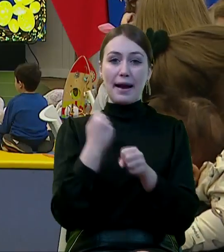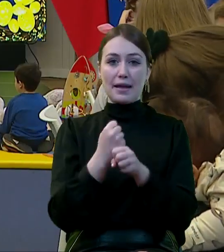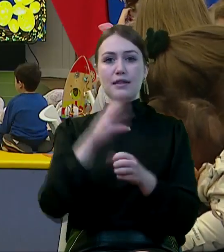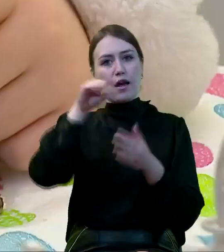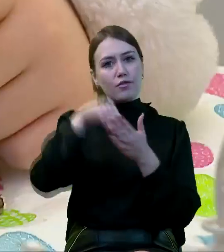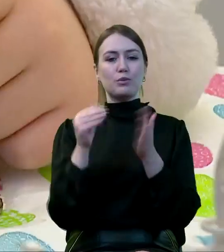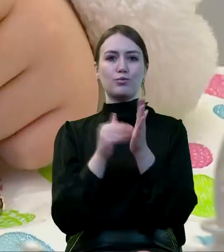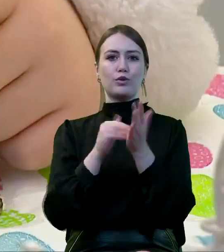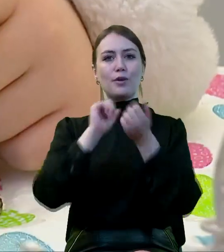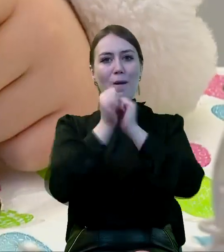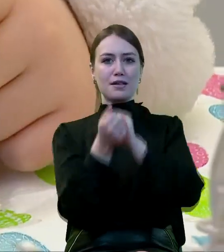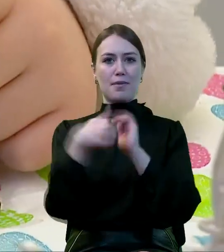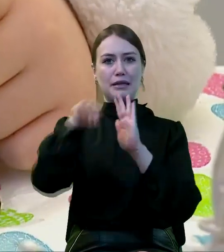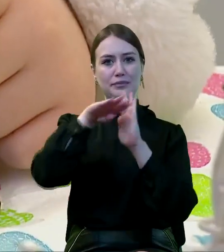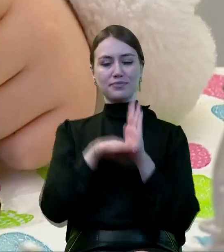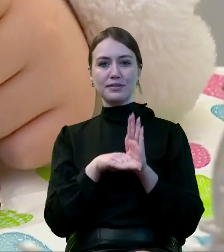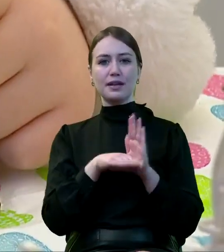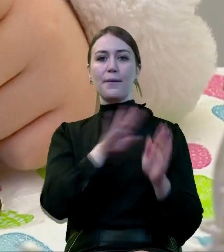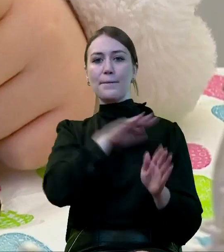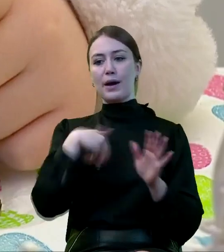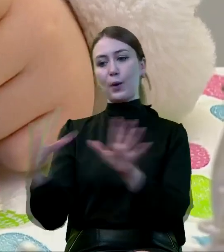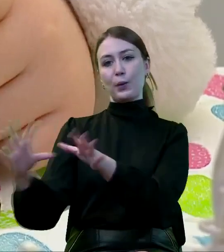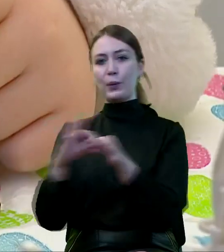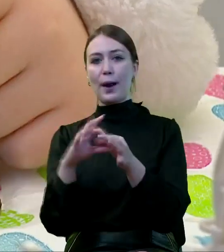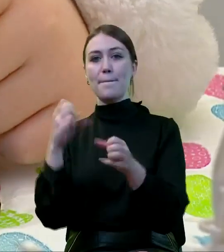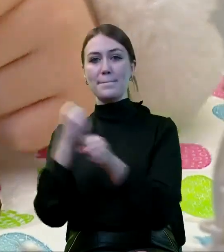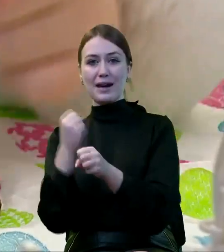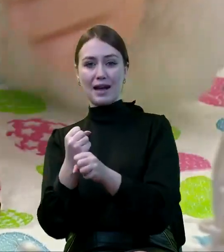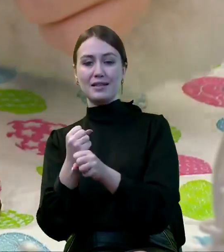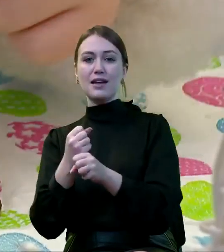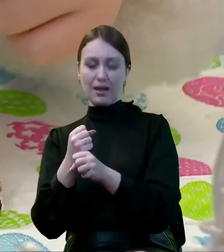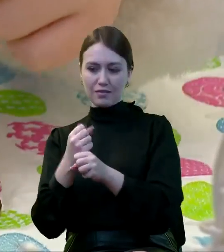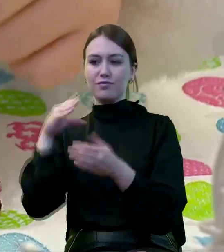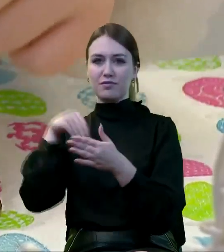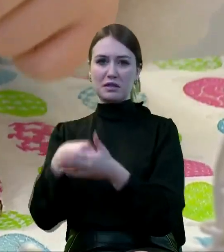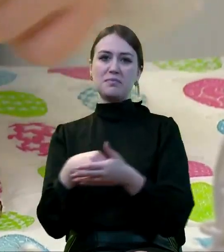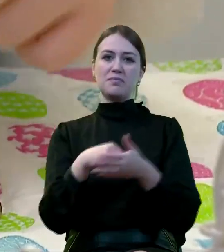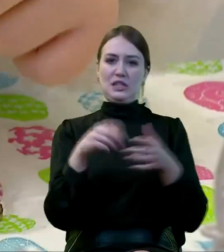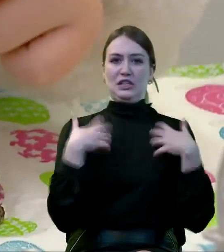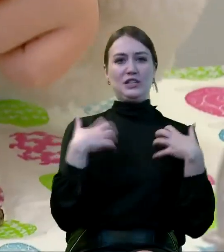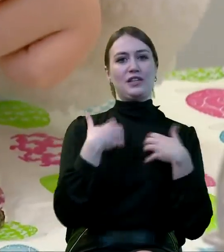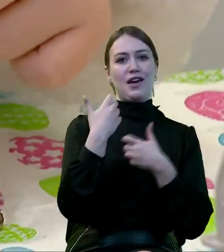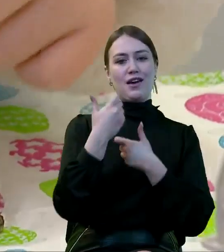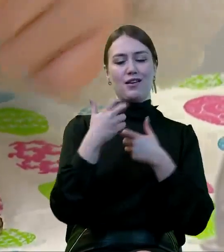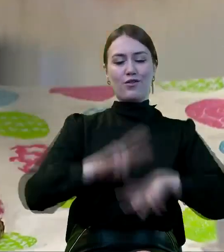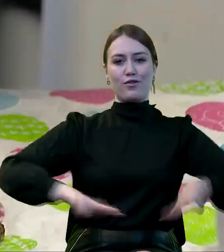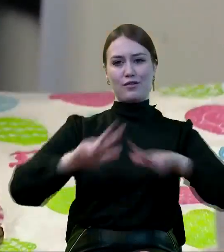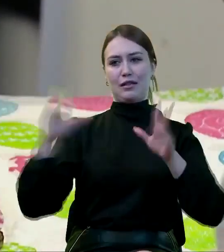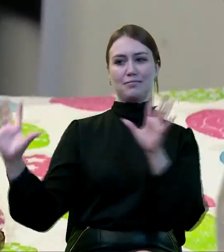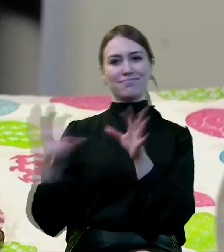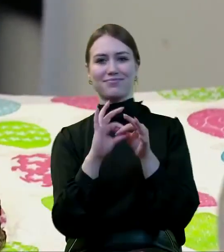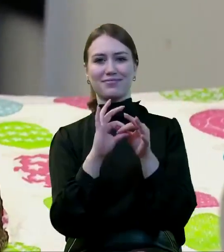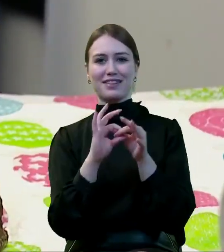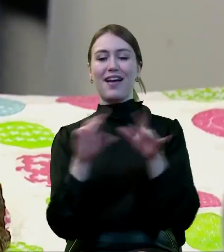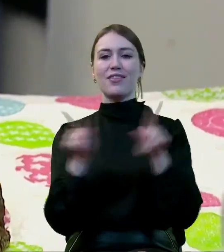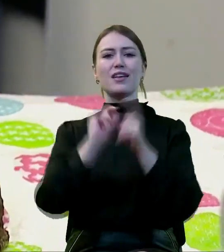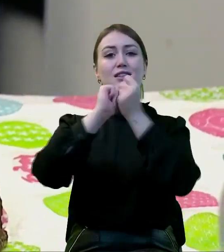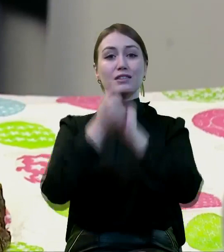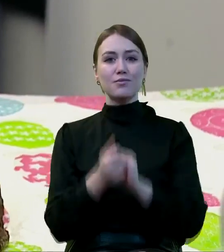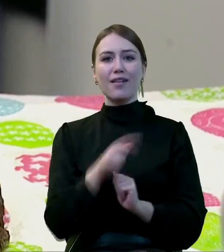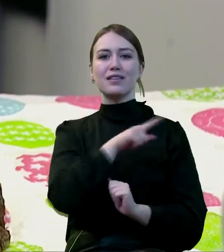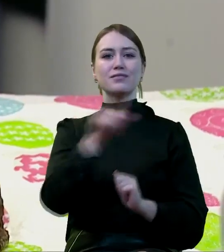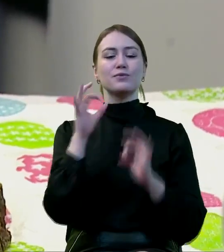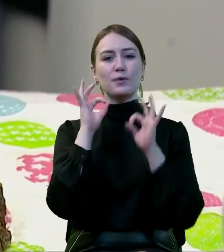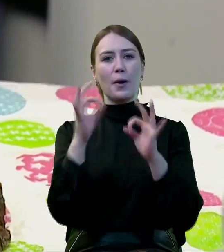szczęśliwie udało nam się wprowadzić, łączenia pracy zawodowej z życiem rodzinnym. I wiele zmian, które tworzy